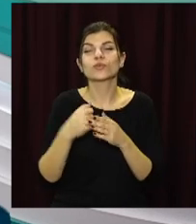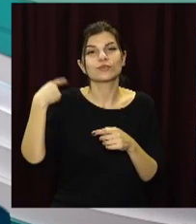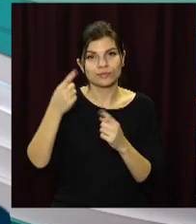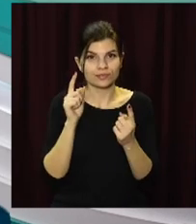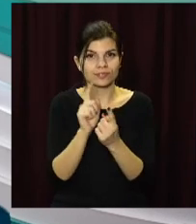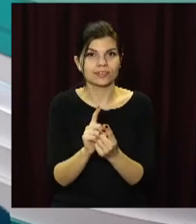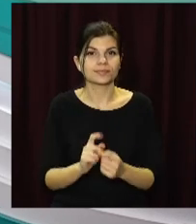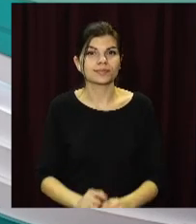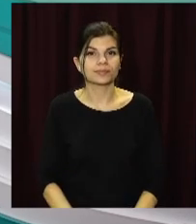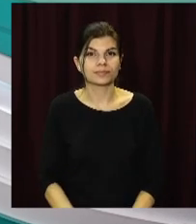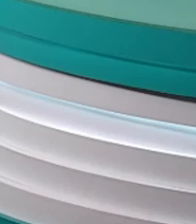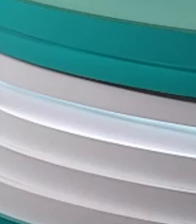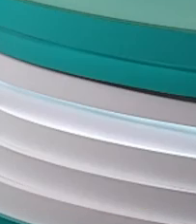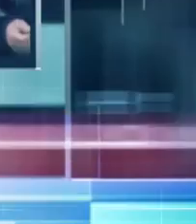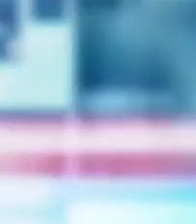нових зустрічей в ефірі.